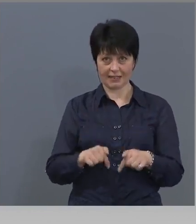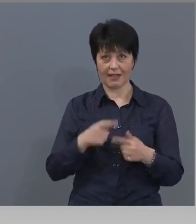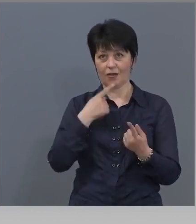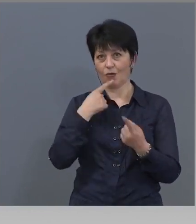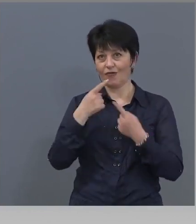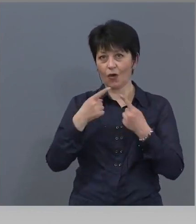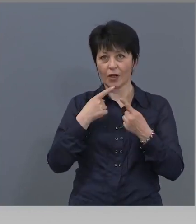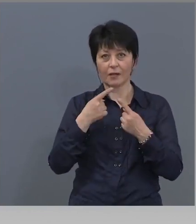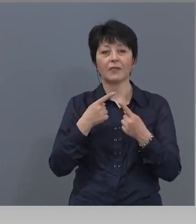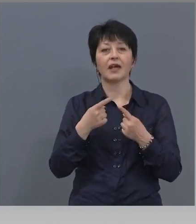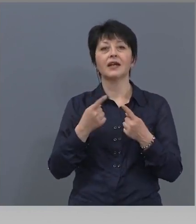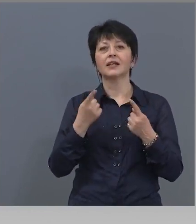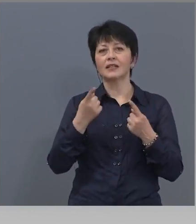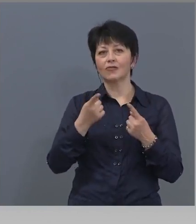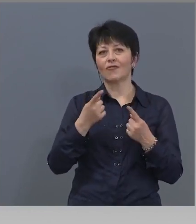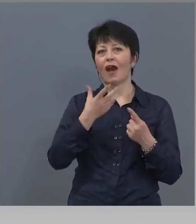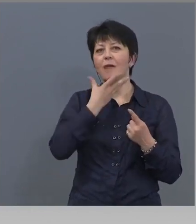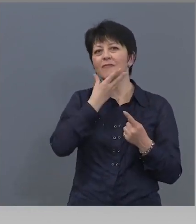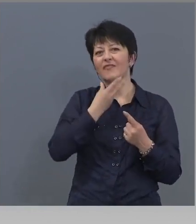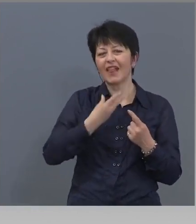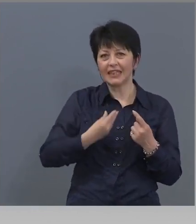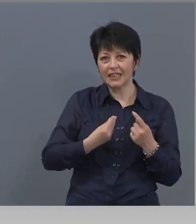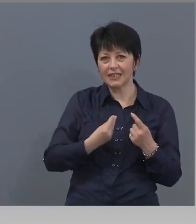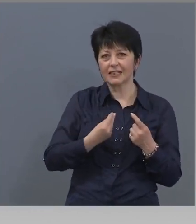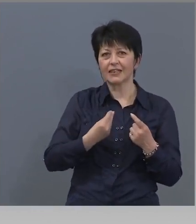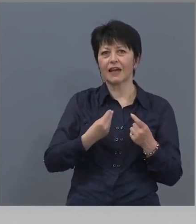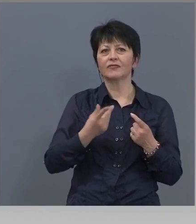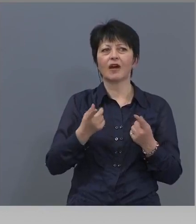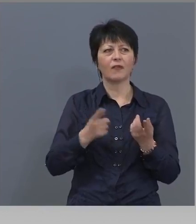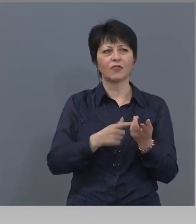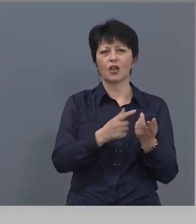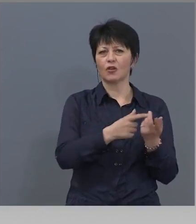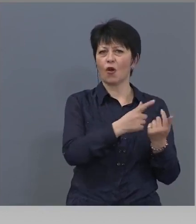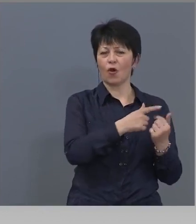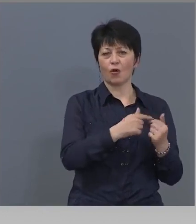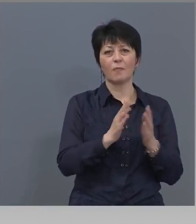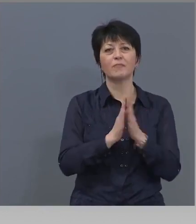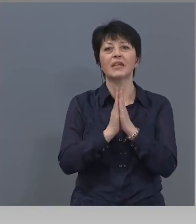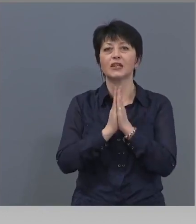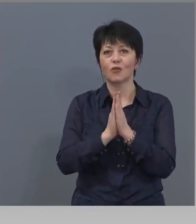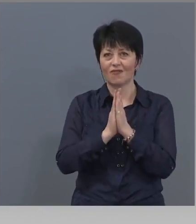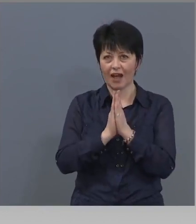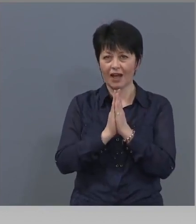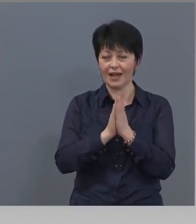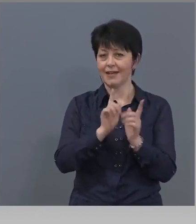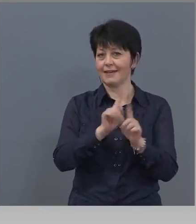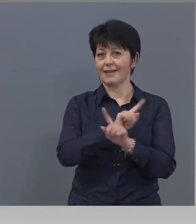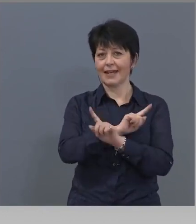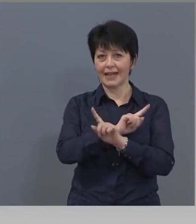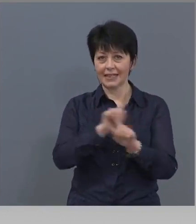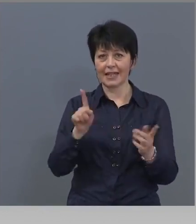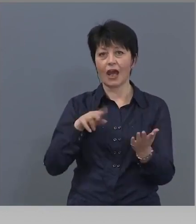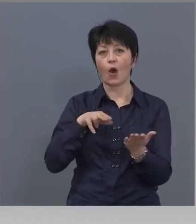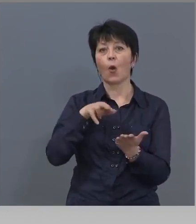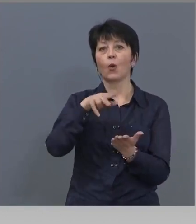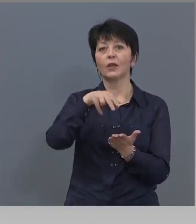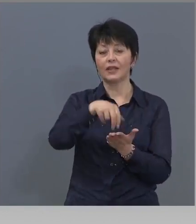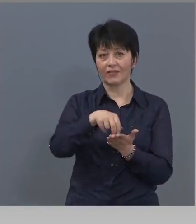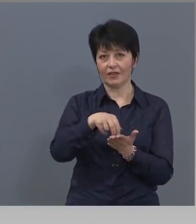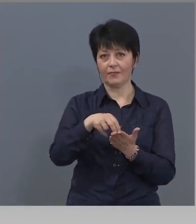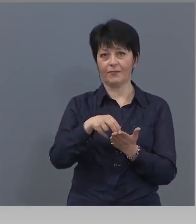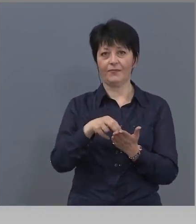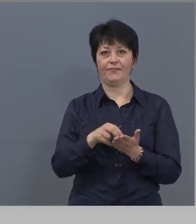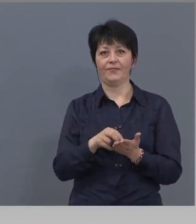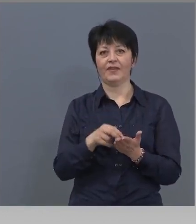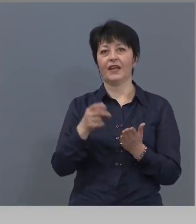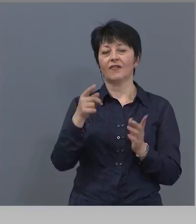говорим. И за това и владиците, много от владиците призоваха да не се отива в църквите, ще